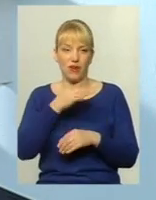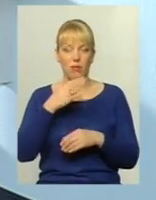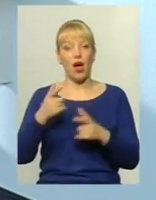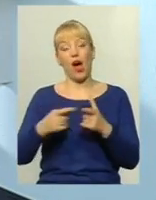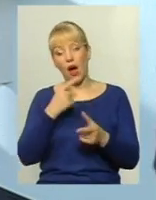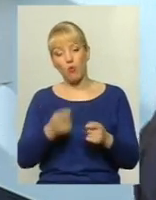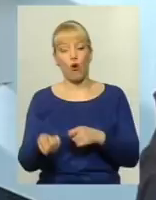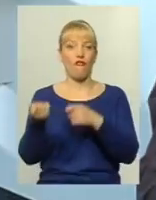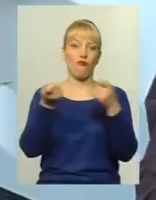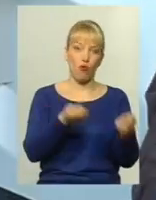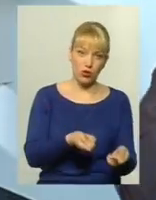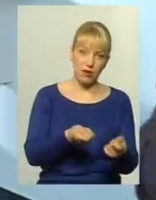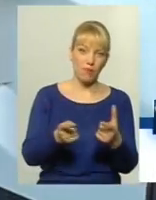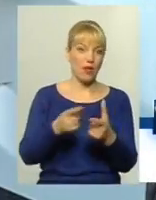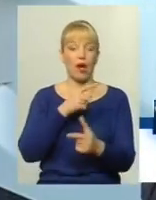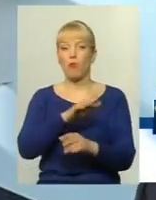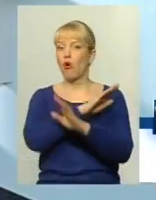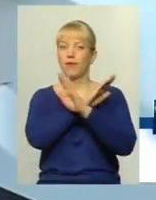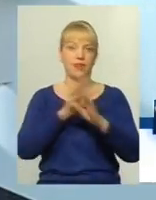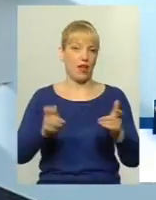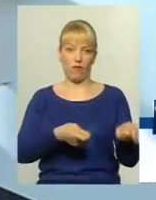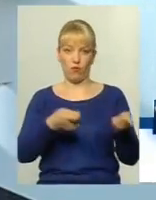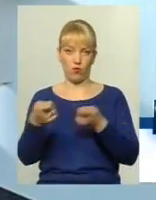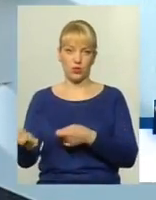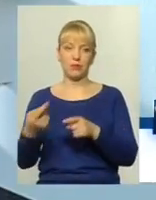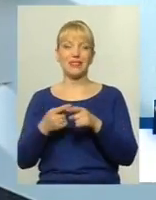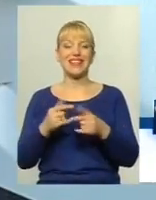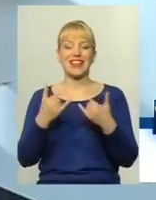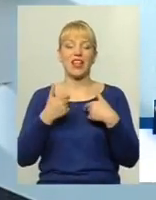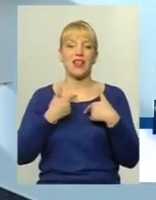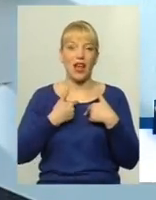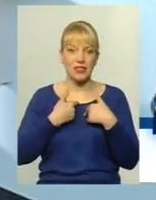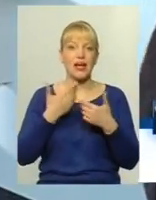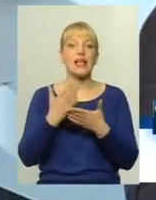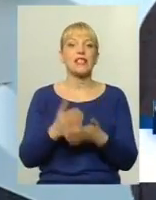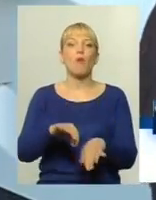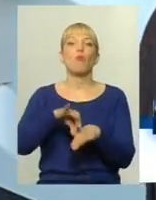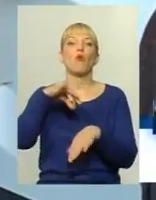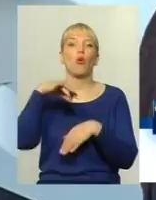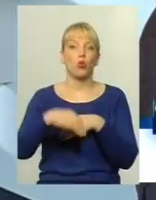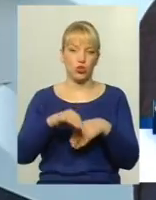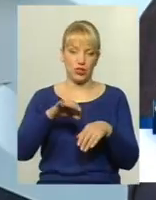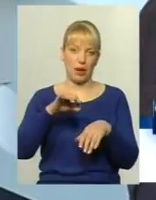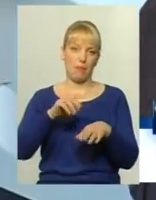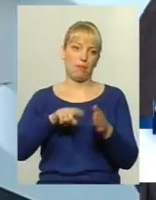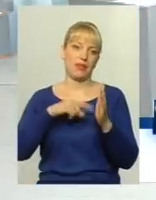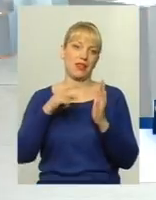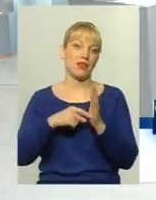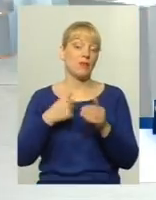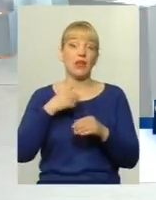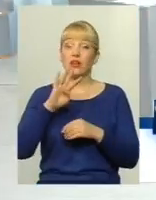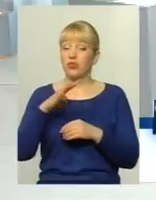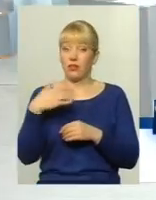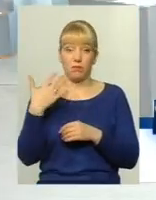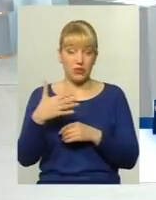возимо пасажирів, або не возимо. Тому для нас це дуже болюче питання. І ми йдемо на 4,50 тільки для того, що ми не знаємо, що